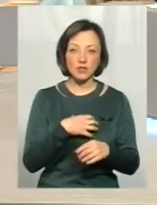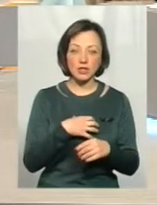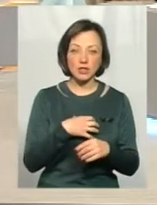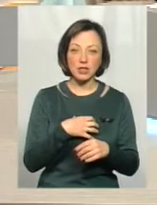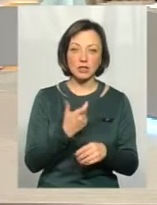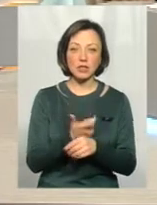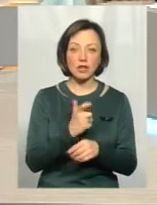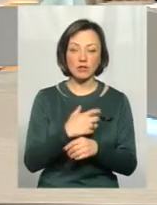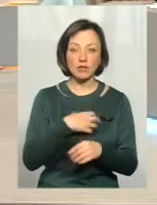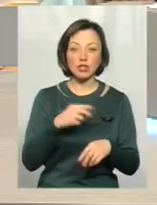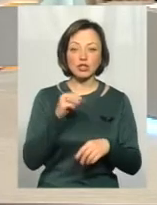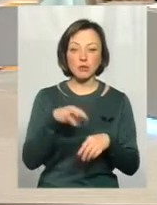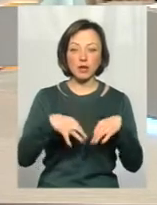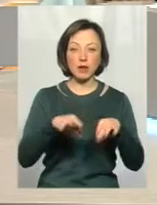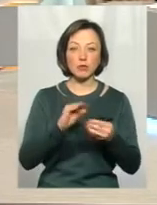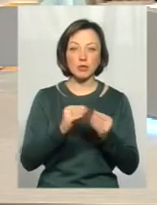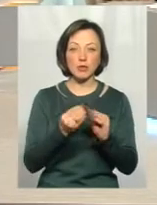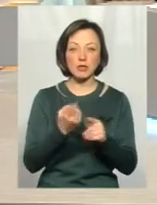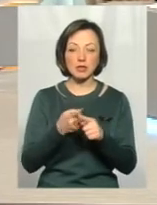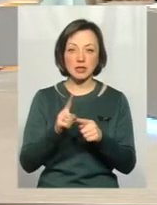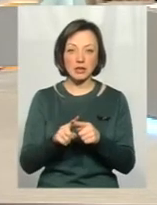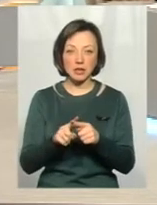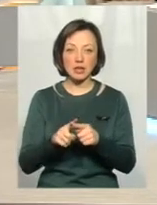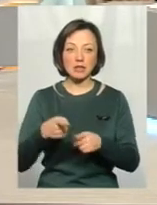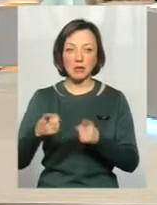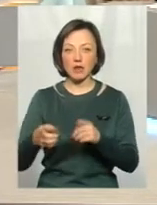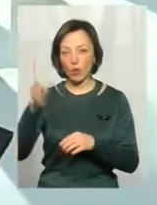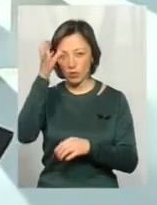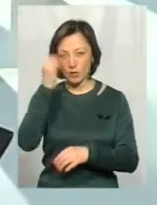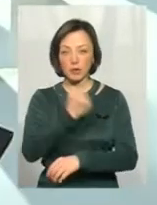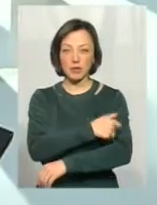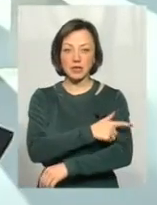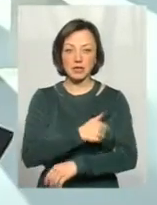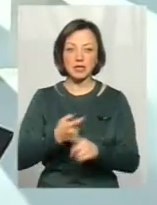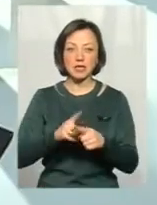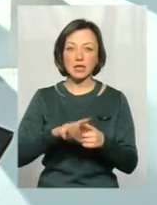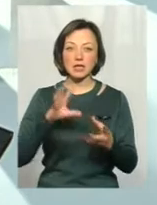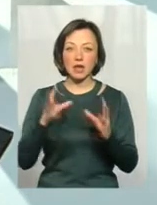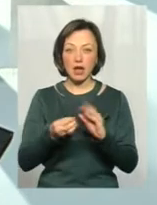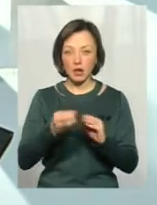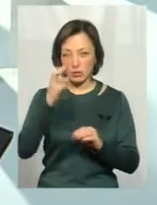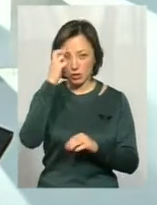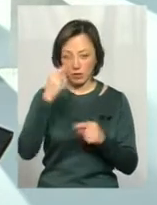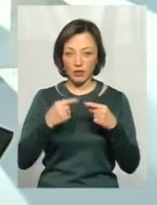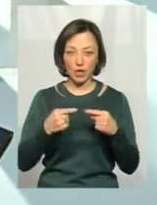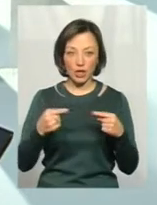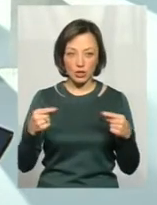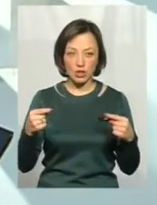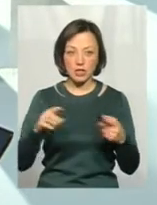значно важливіше, ніж транспортні проблеми, це проблеми, справді, освіти і медицини. Тому що це загальнодержавні речі,